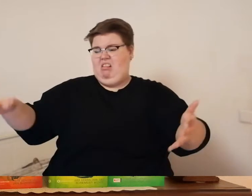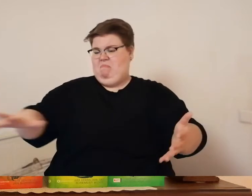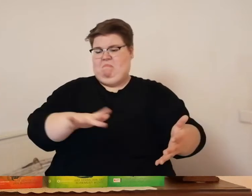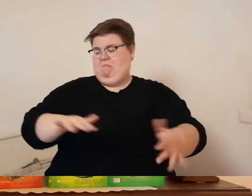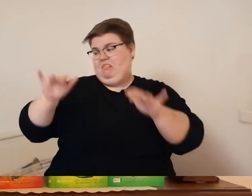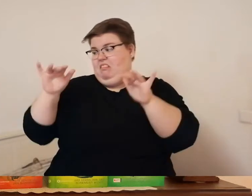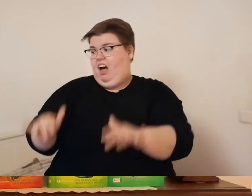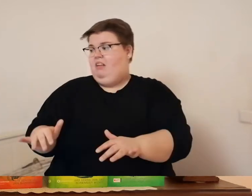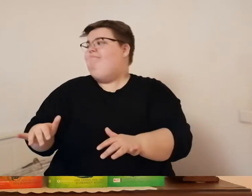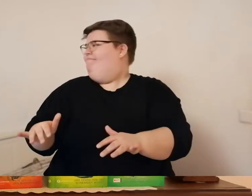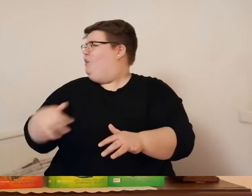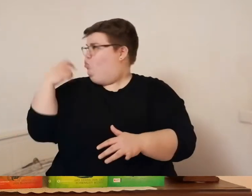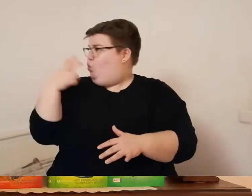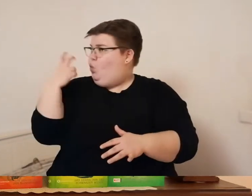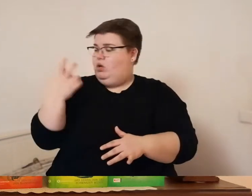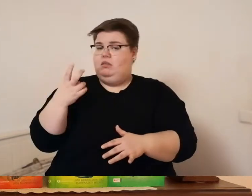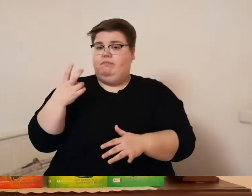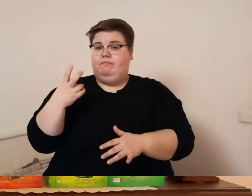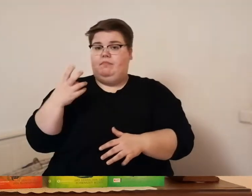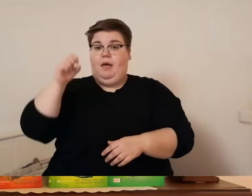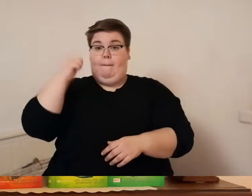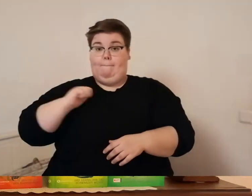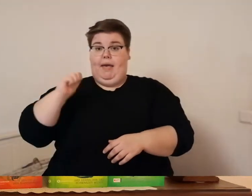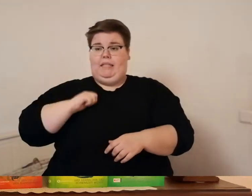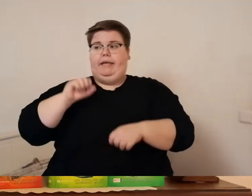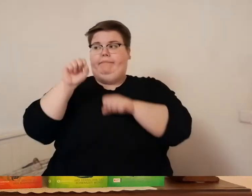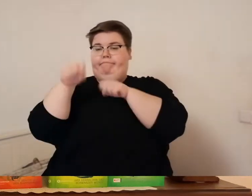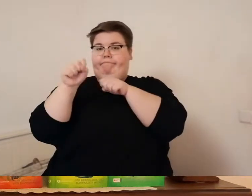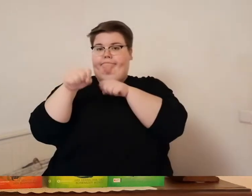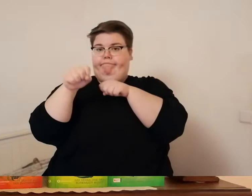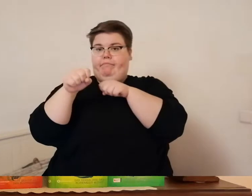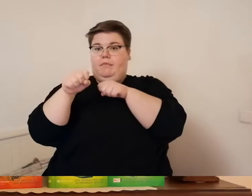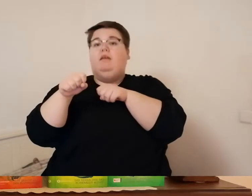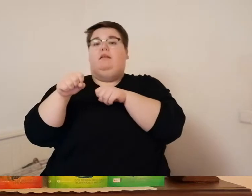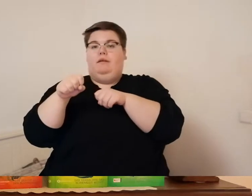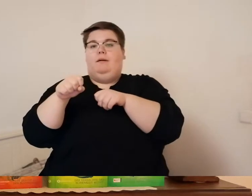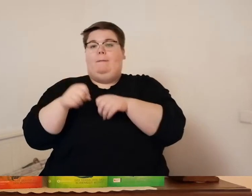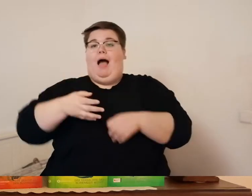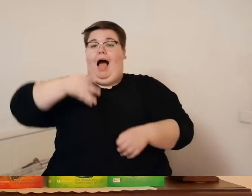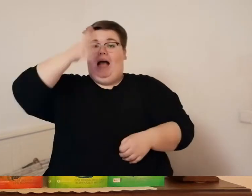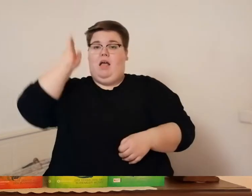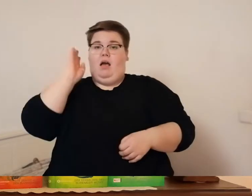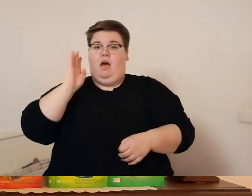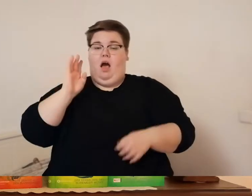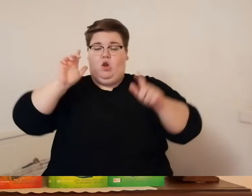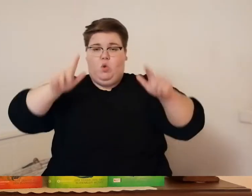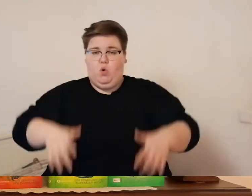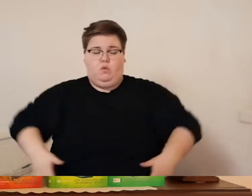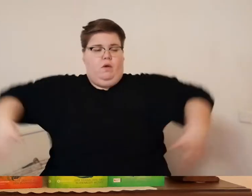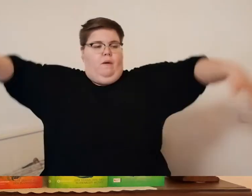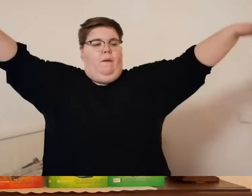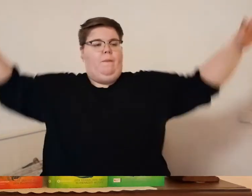mit zusammengekniffenen augen suchten die kinder die felsigen verschneiten berghänge ab an denen sie